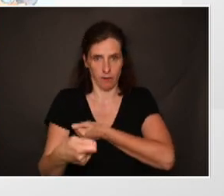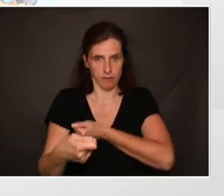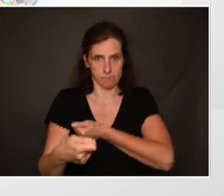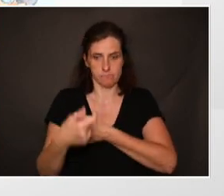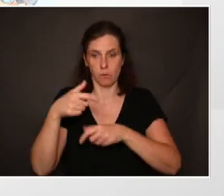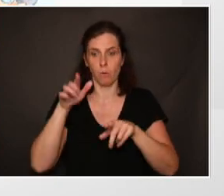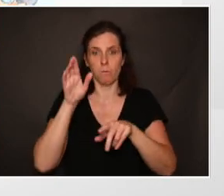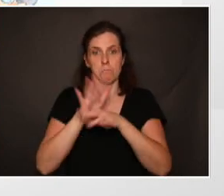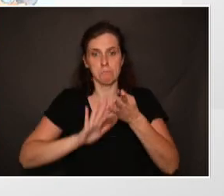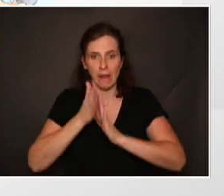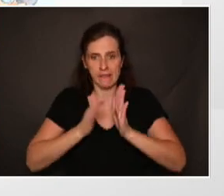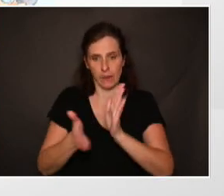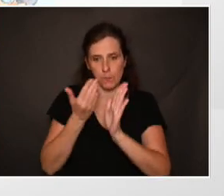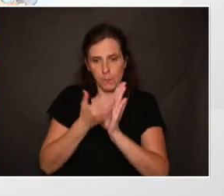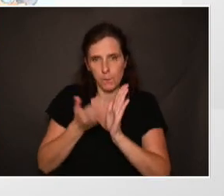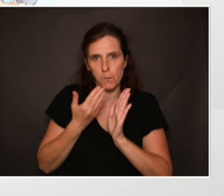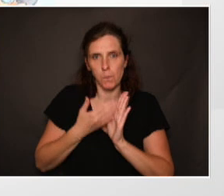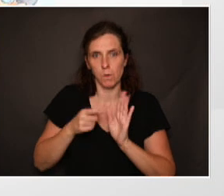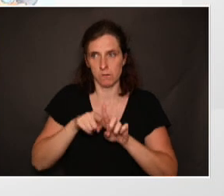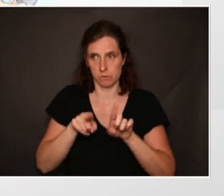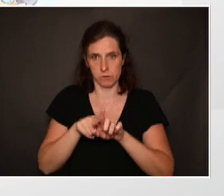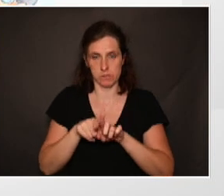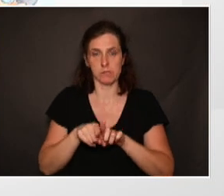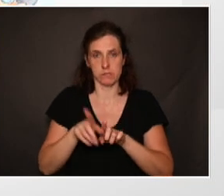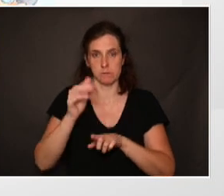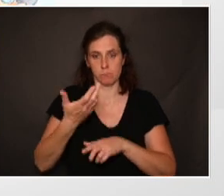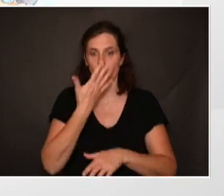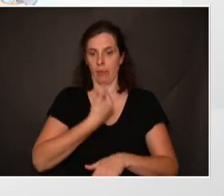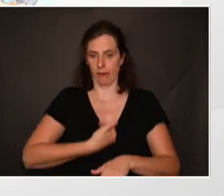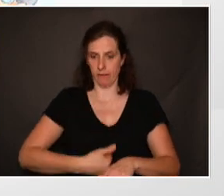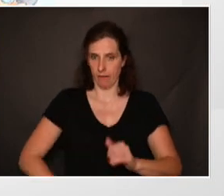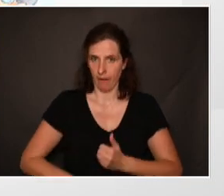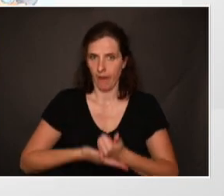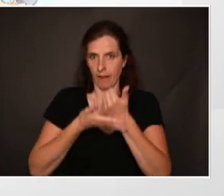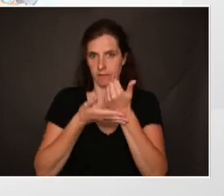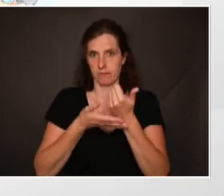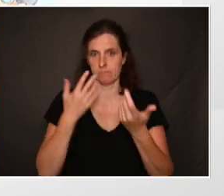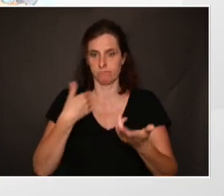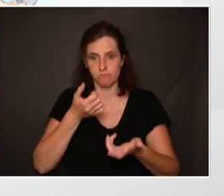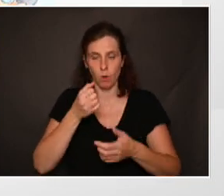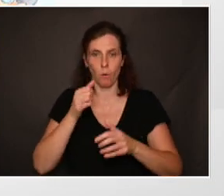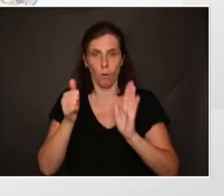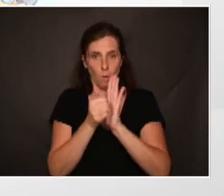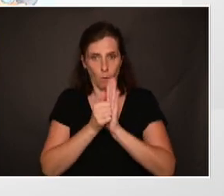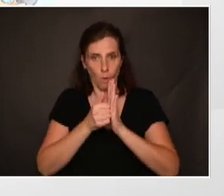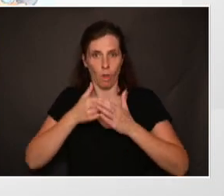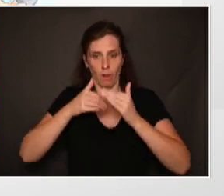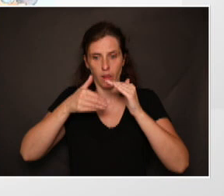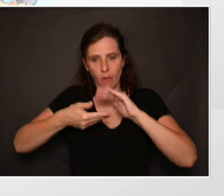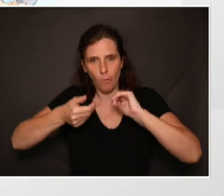'est un antibactérien. Il joue pour améliorer la fonction digestive. Il a un pouvoir tampon et il permet de